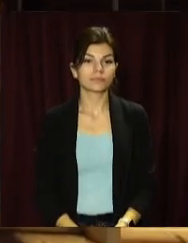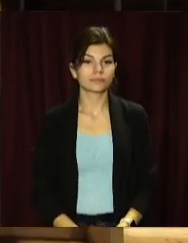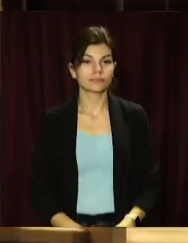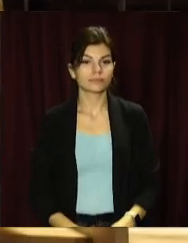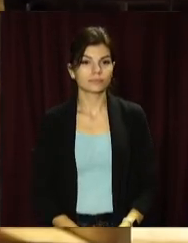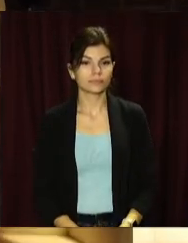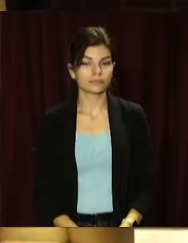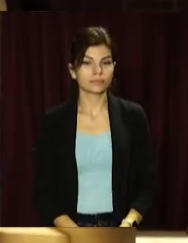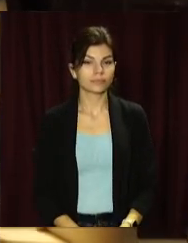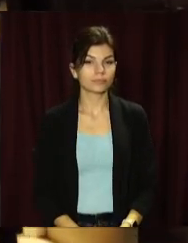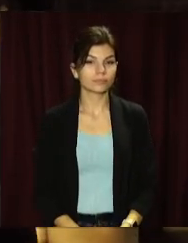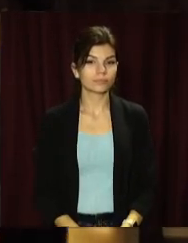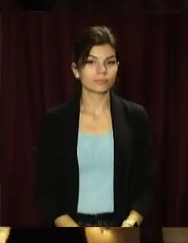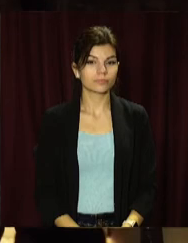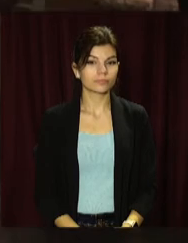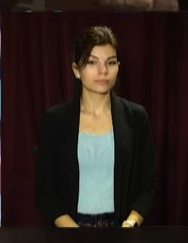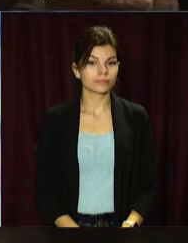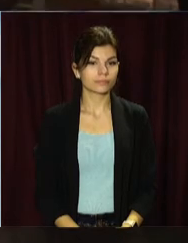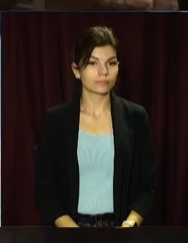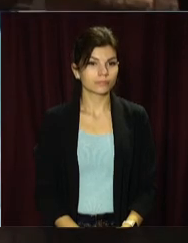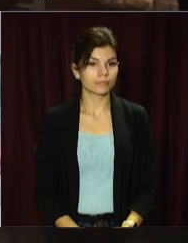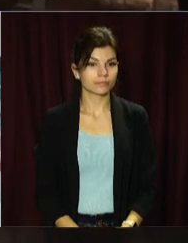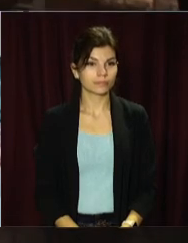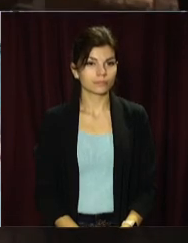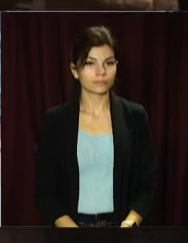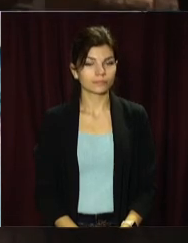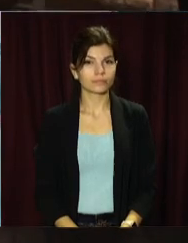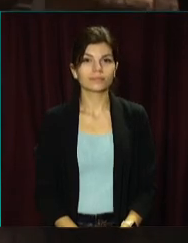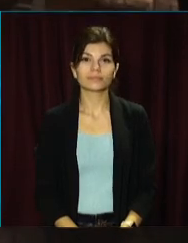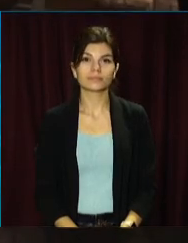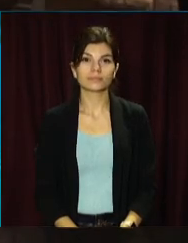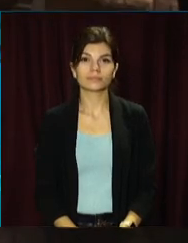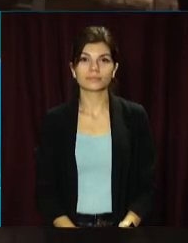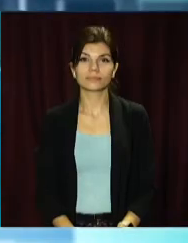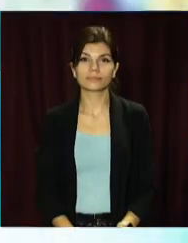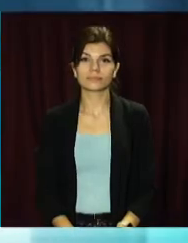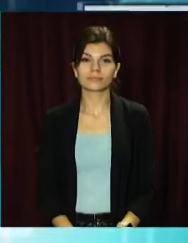Вікторія Вахрушина, Василь Самовар, Євген Коденцов. Open News, телеканал «Відкритий».